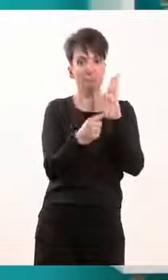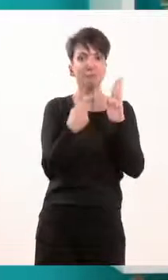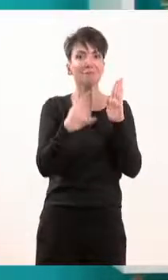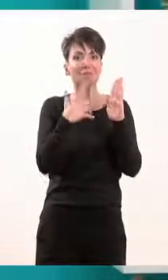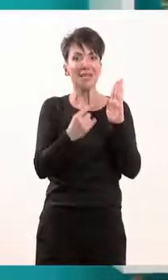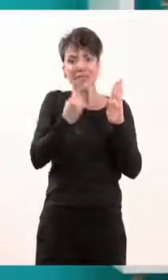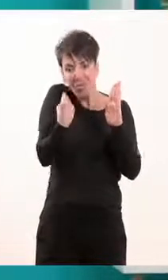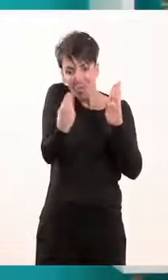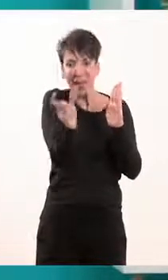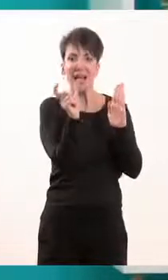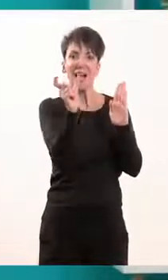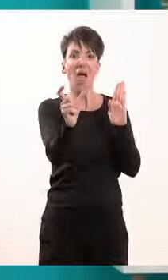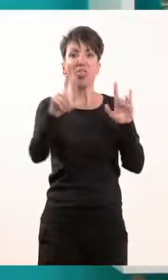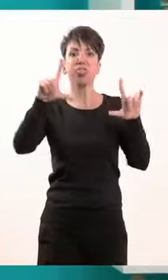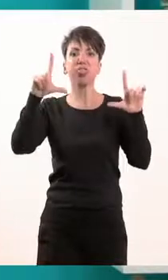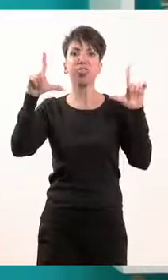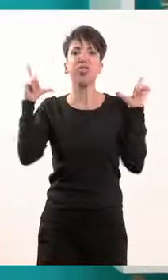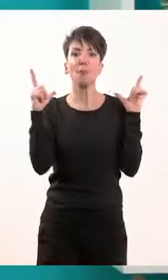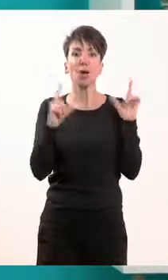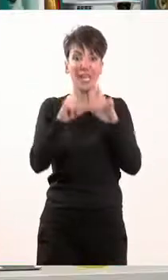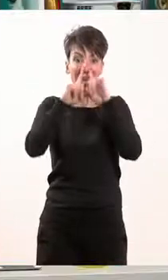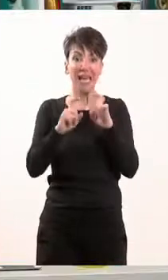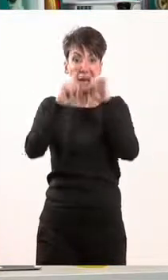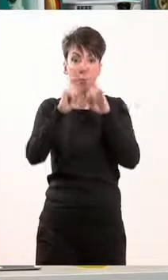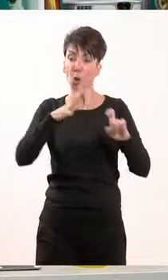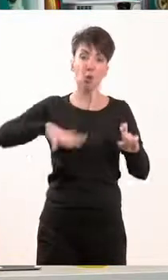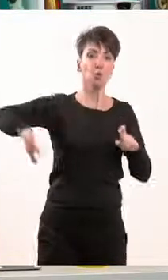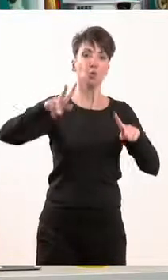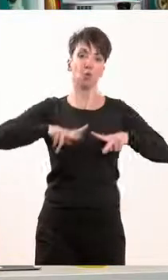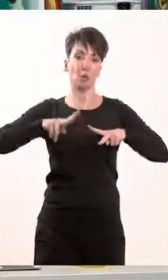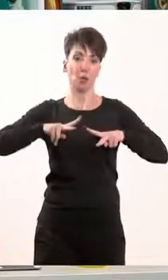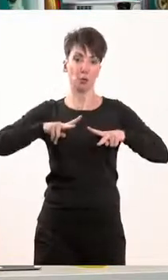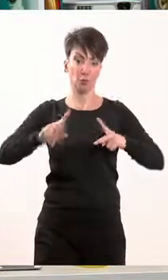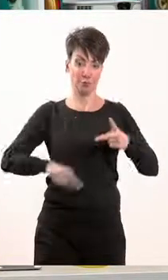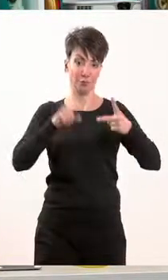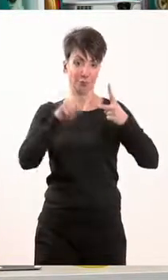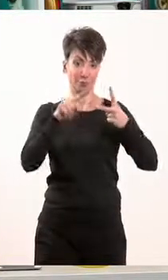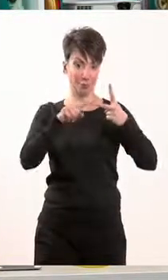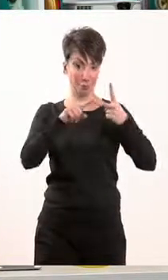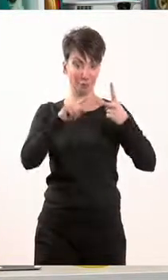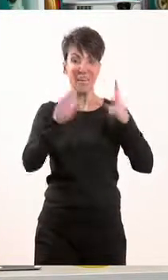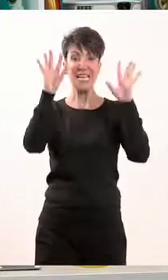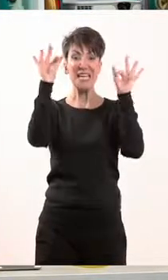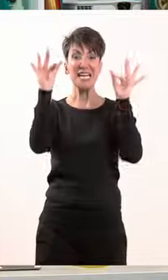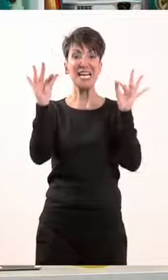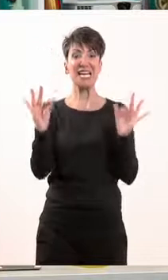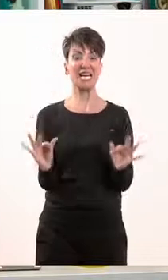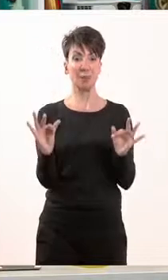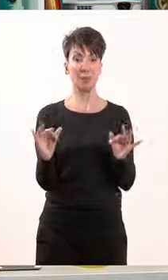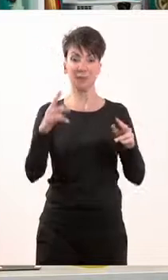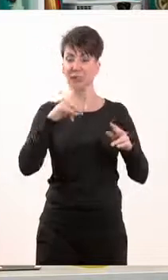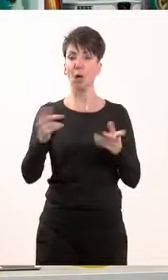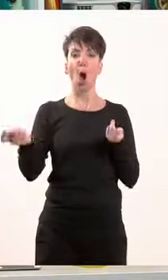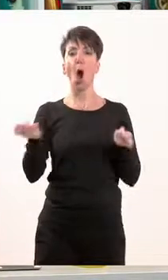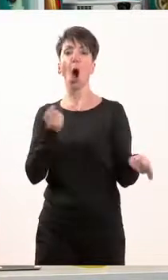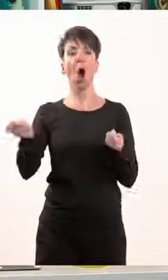αλλά και πολύ βασικές υποχρεώσεις της πολιτείας. Δεύτερον, ρυθμίζει την οργάνωση και